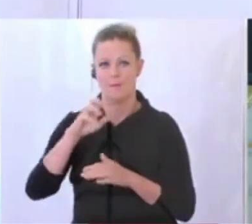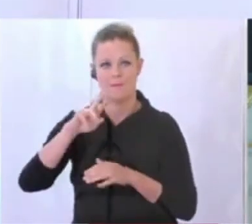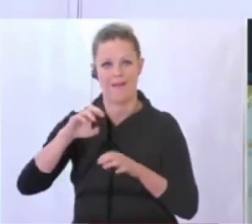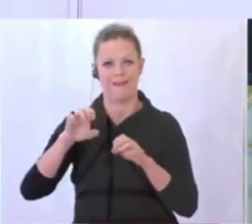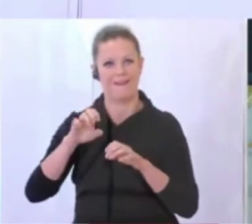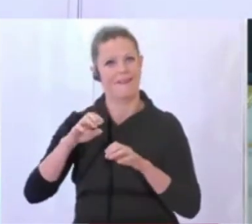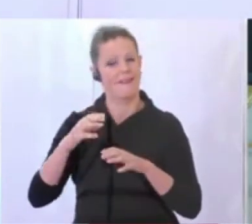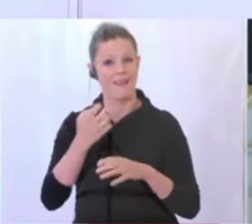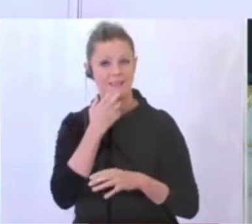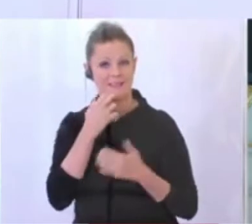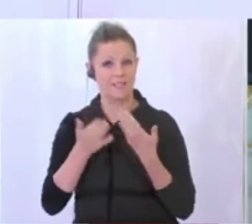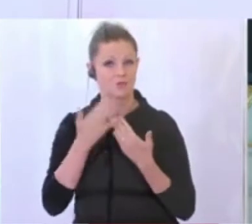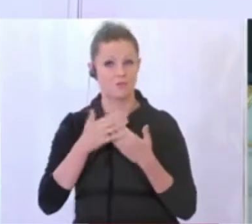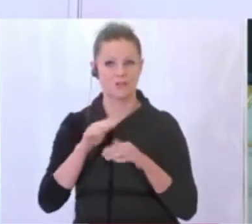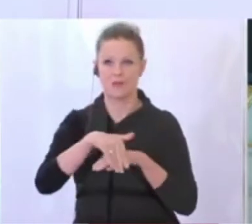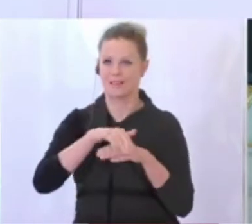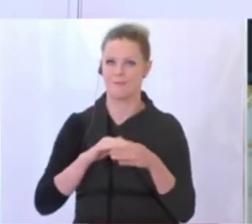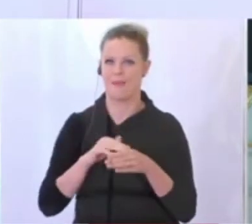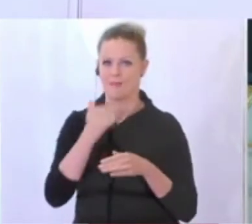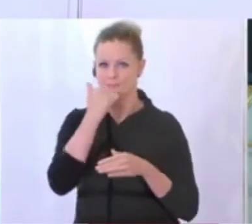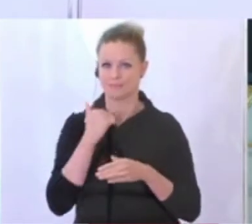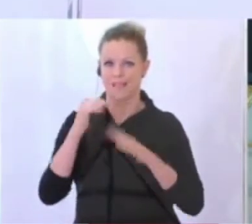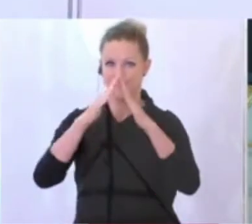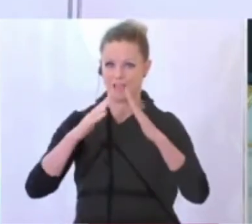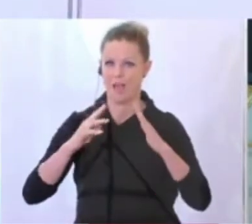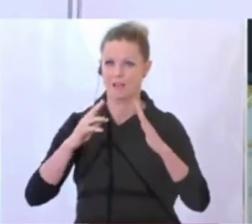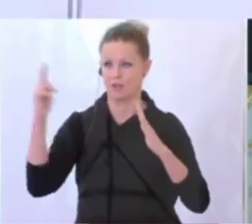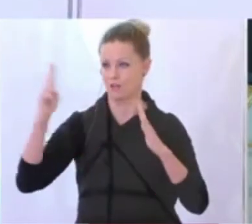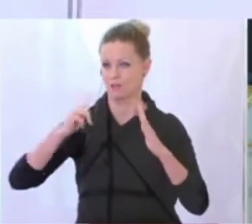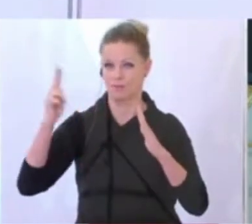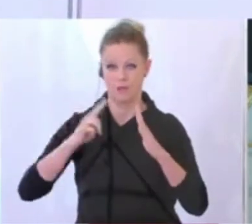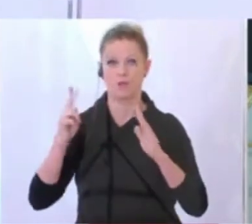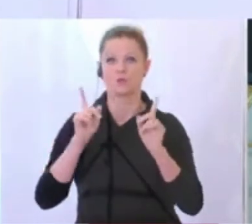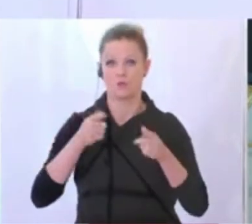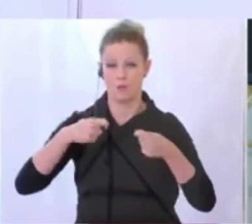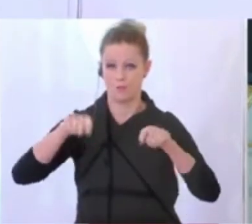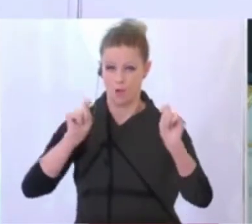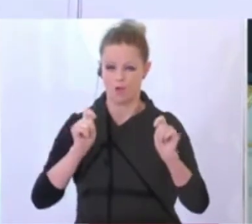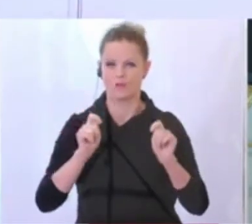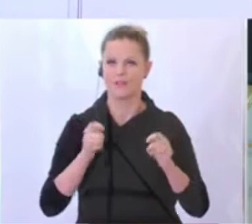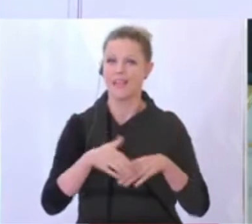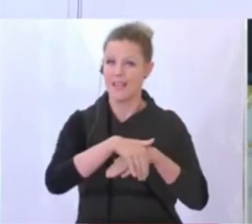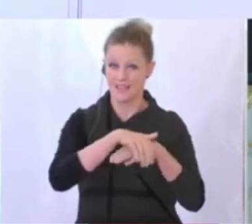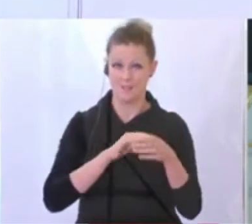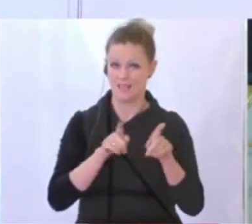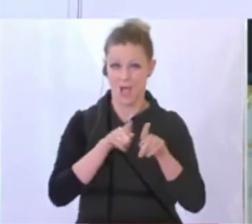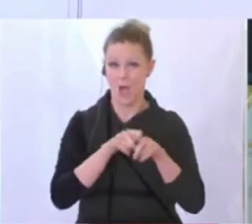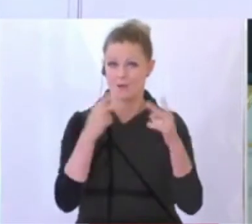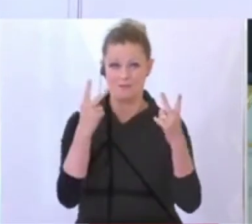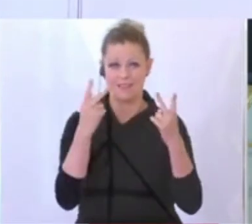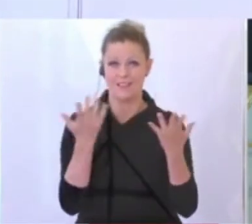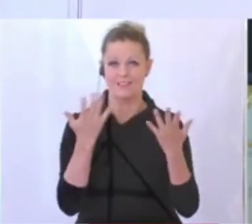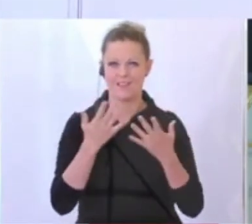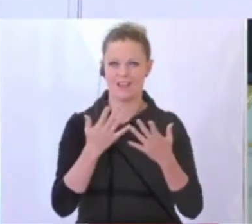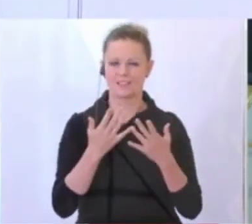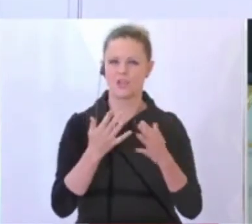den gemeindeeigenen Dächern. Da gibt es ja sowieso ein eigenes Programm, um noch schneller voranzukommen. In der Kommune nicht unwichtig, eine hocheffiziente